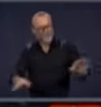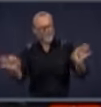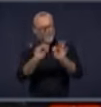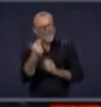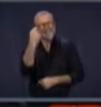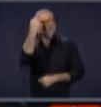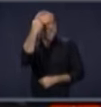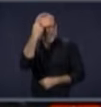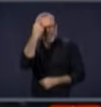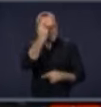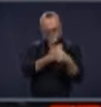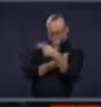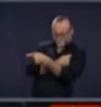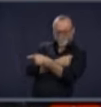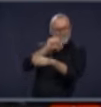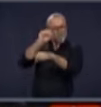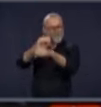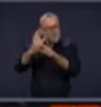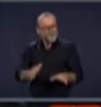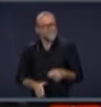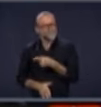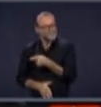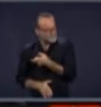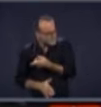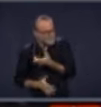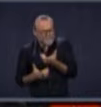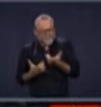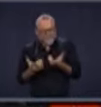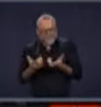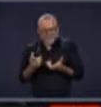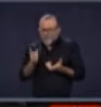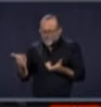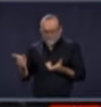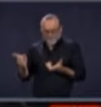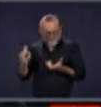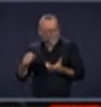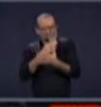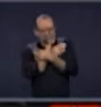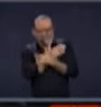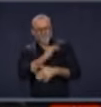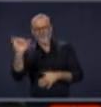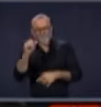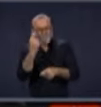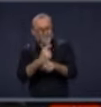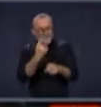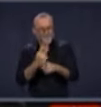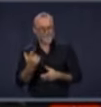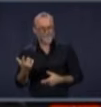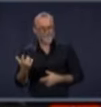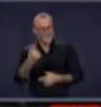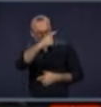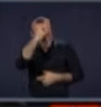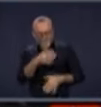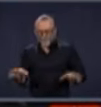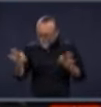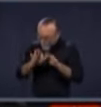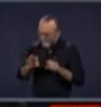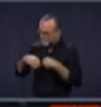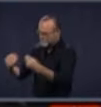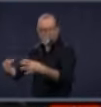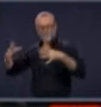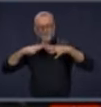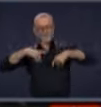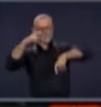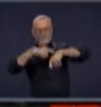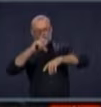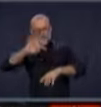essentiel de penser aux personnels soignants qui ont aussi besoin d'avoir un repos pendant l